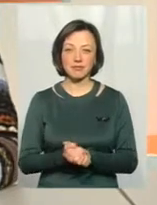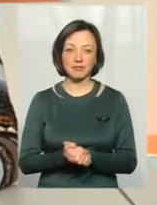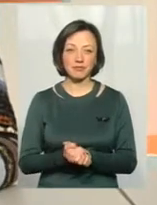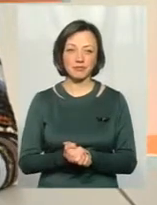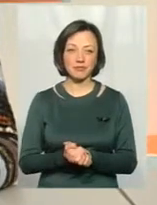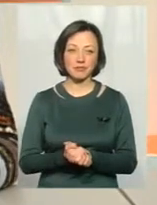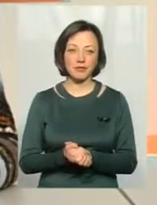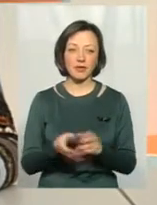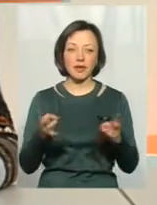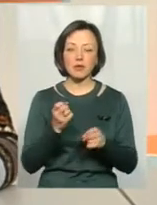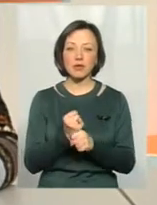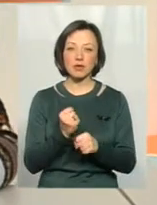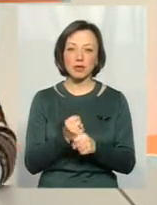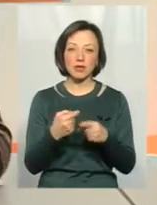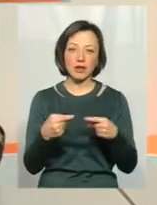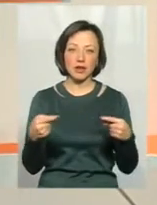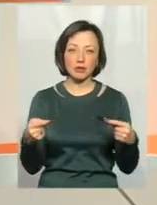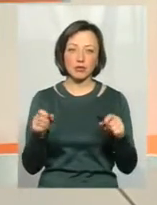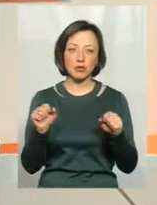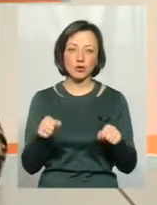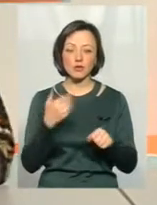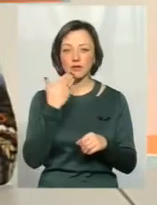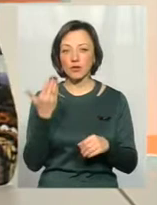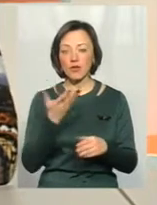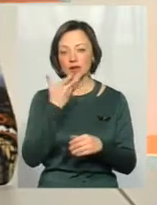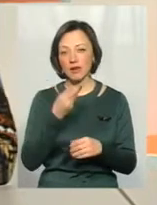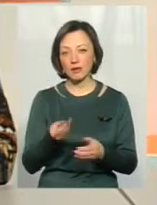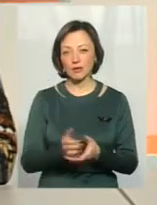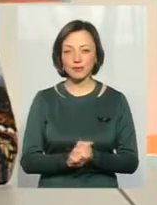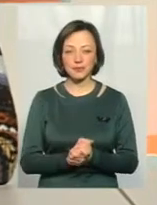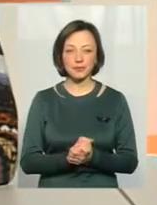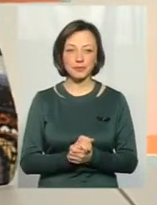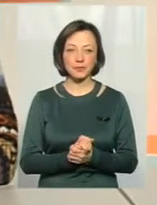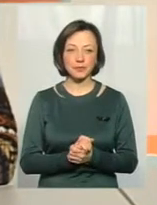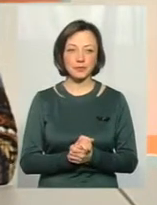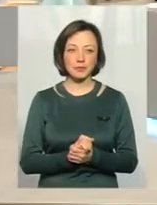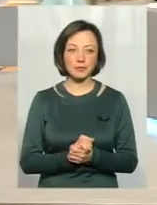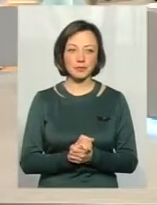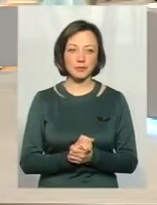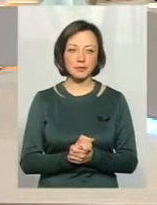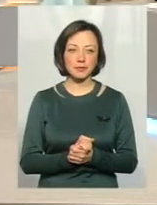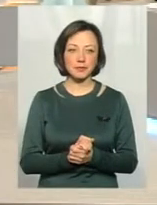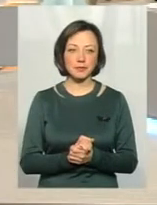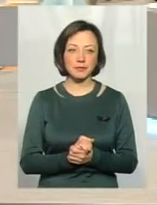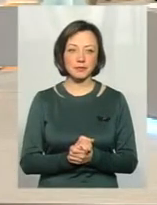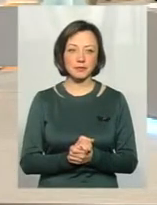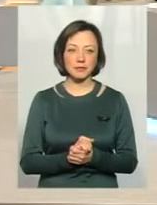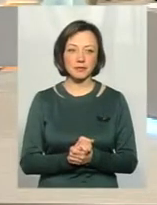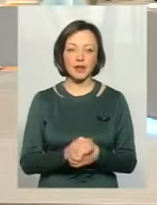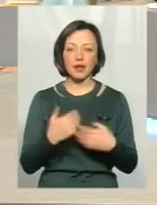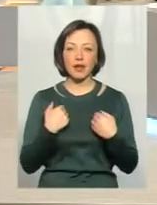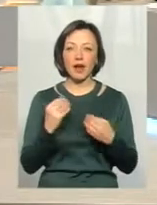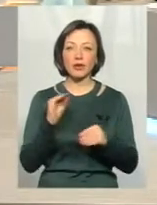робити ті речі, які є популістичними, і про які ми можемо звітувати гарно. Я додам ложку меду до своєї бочки дьогтів,